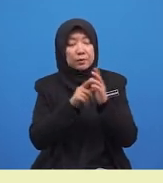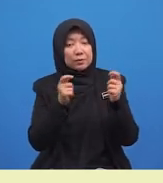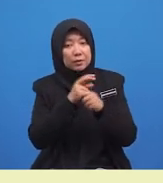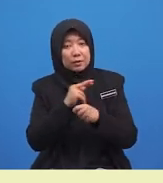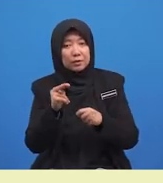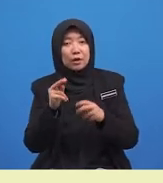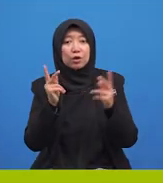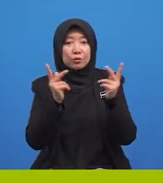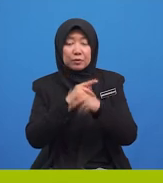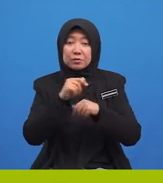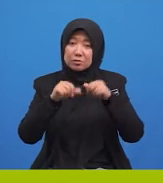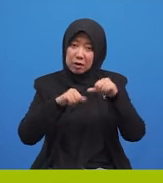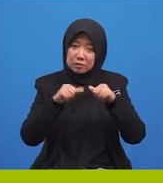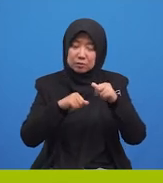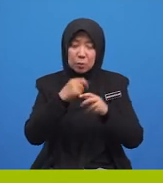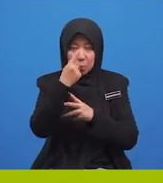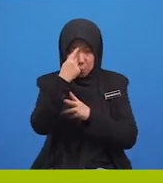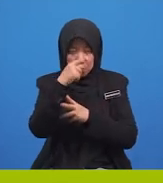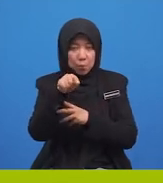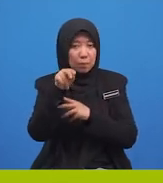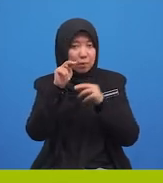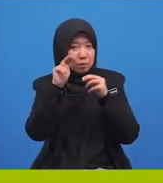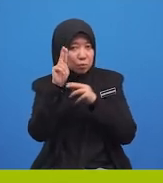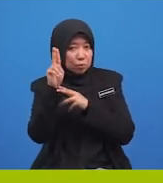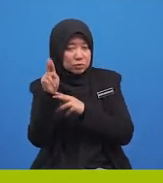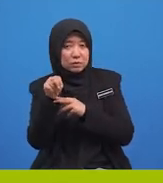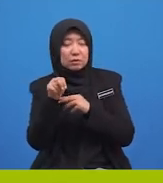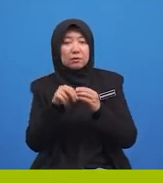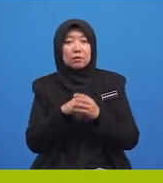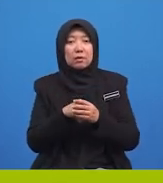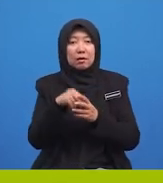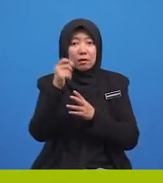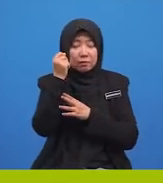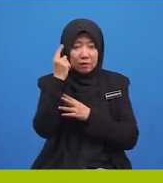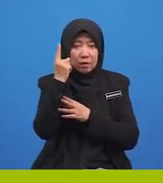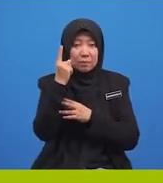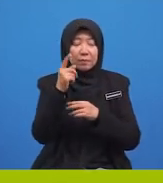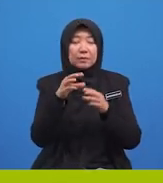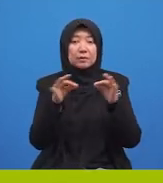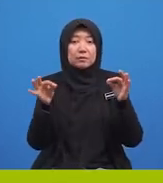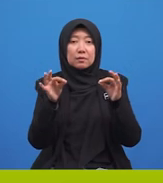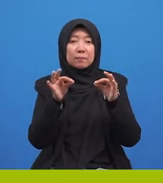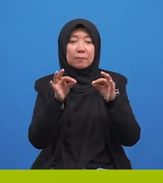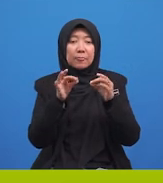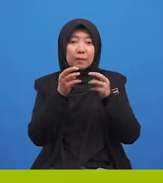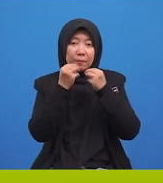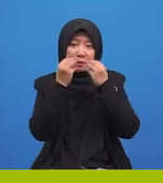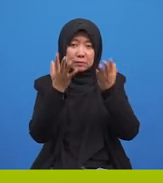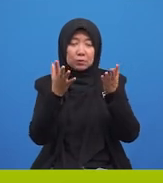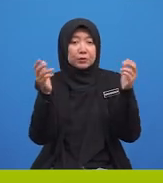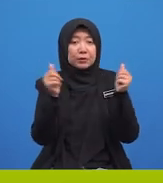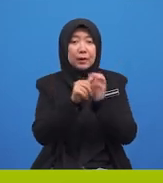sains. Untuk menguji kefahaman kamu tentang ayat majmuk dengan perluasan